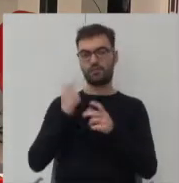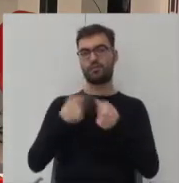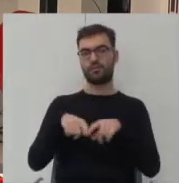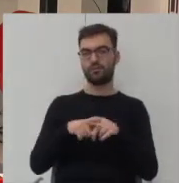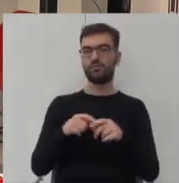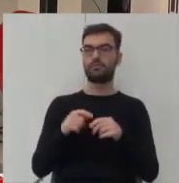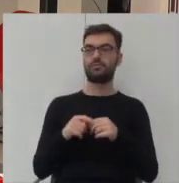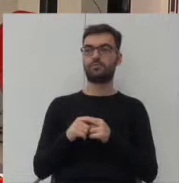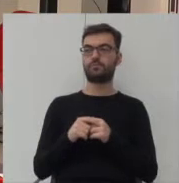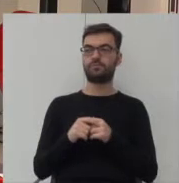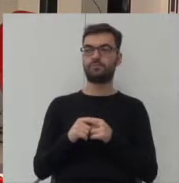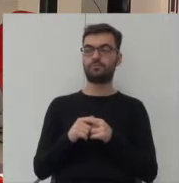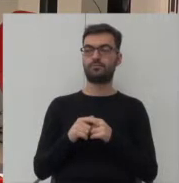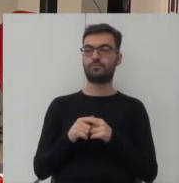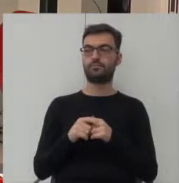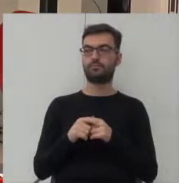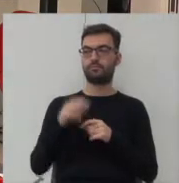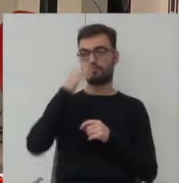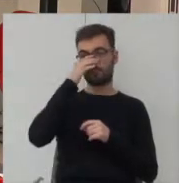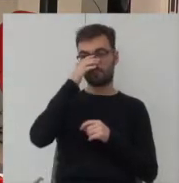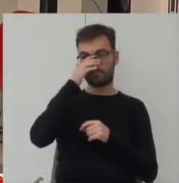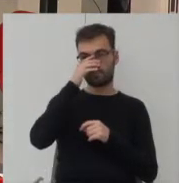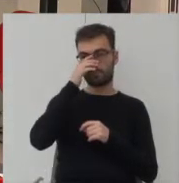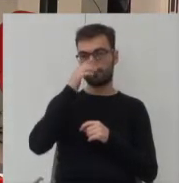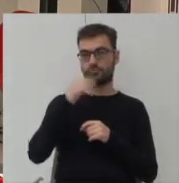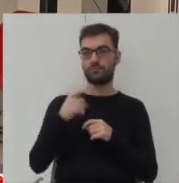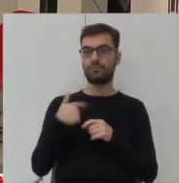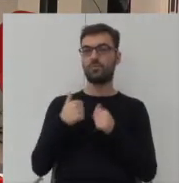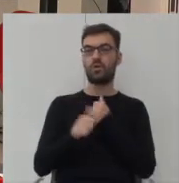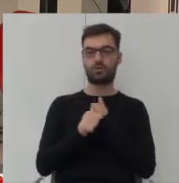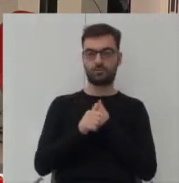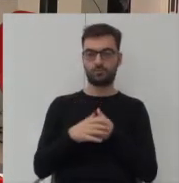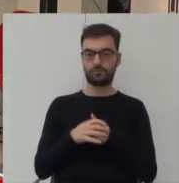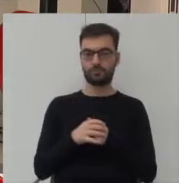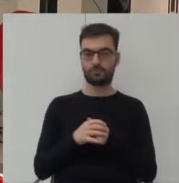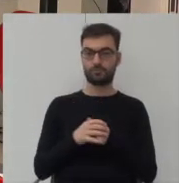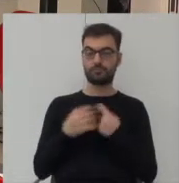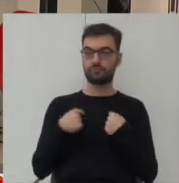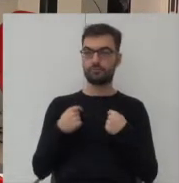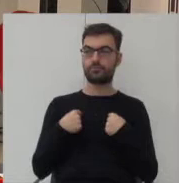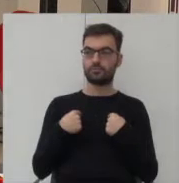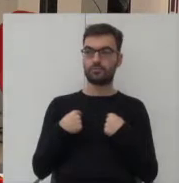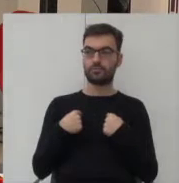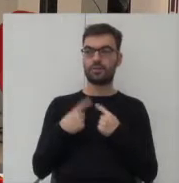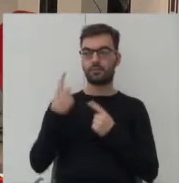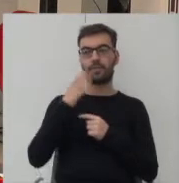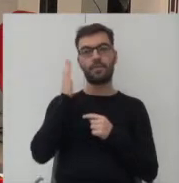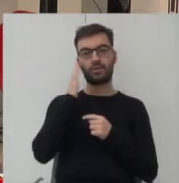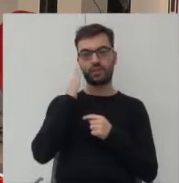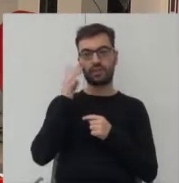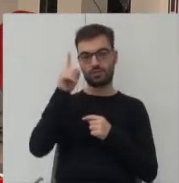czy w kończenie realizacji nie generalnie chodzi o to że ja jednak wiążę ideę mieszkania